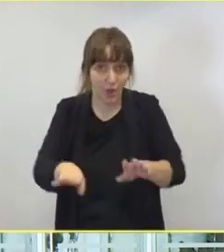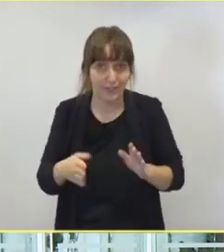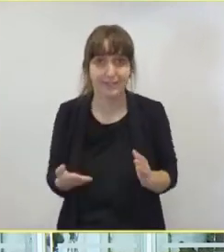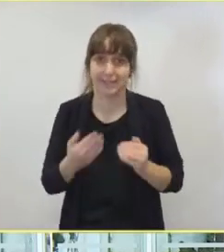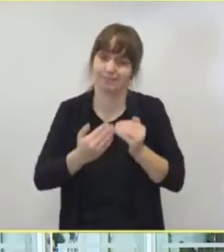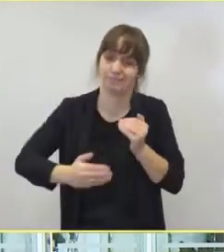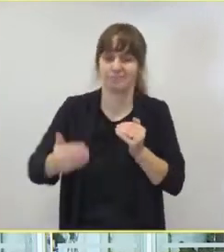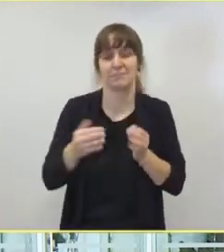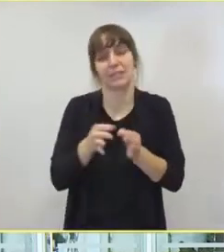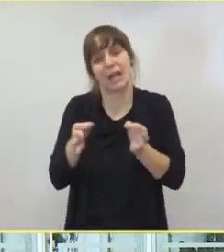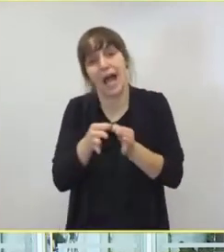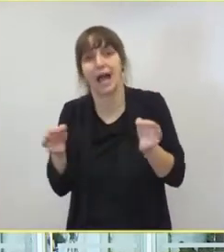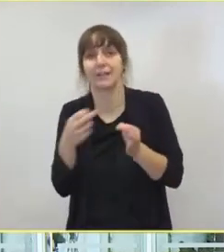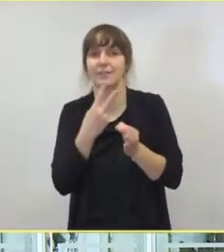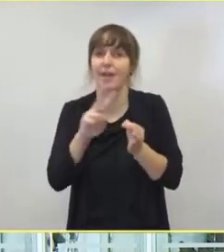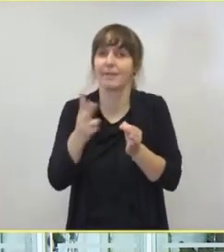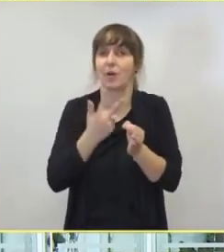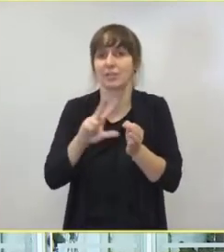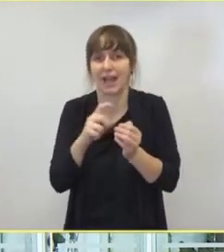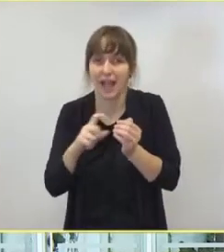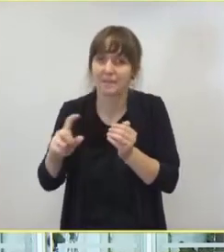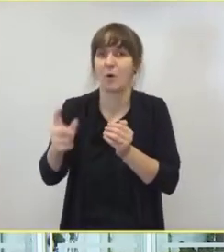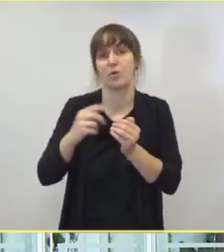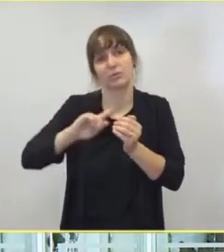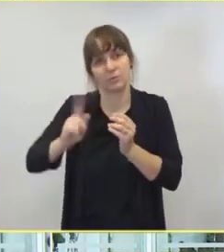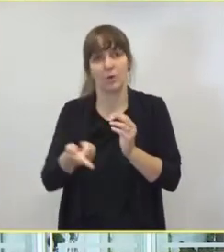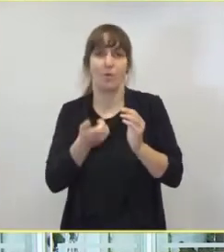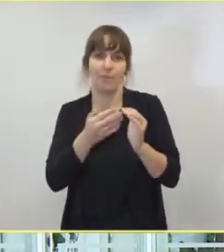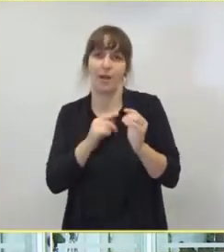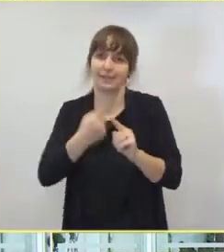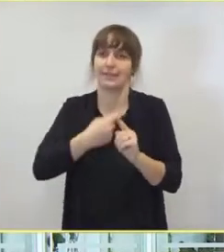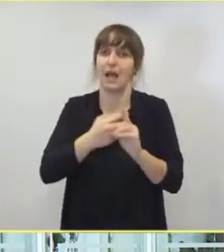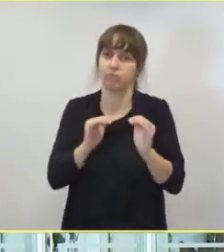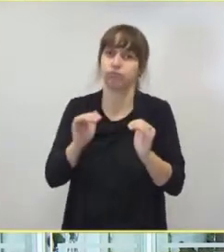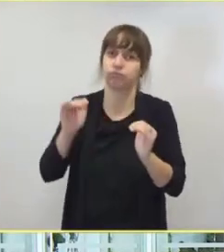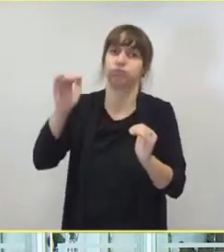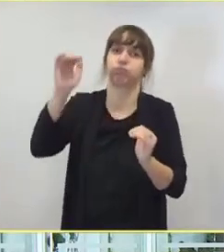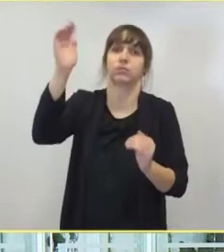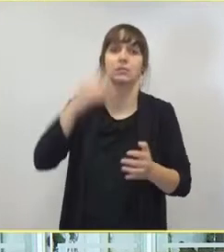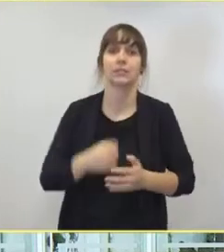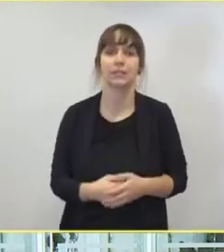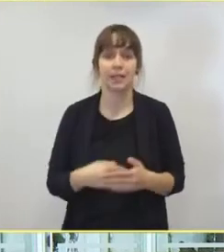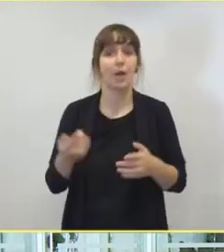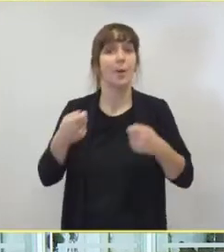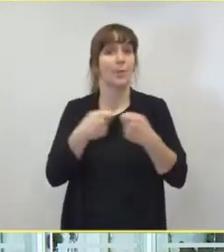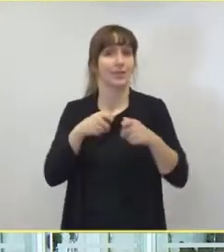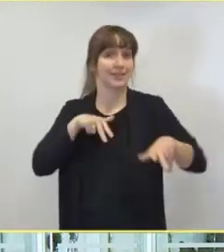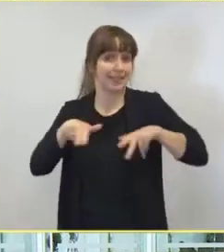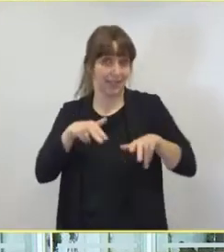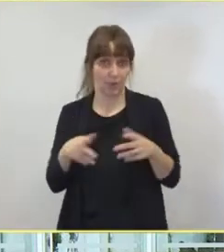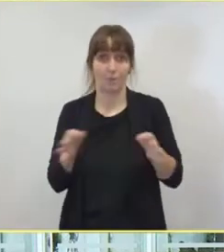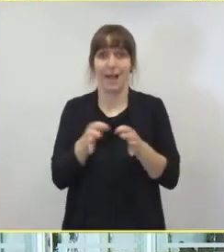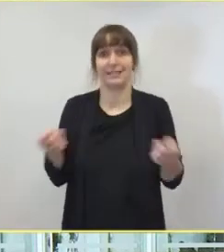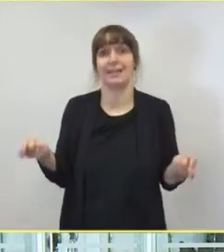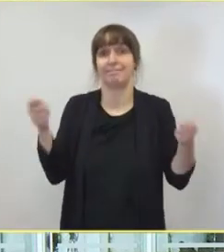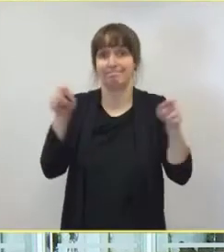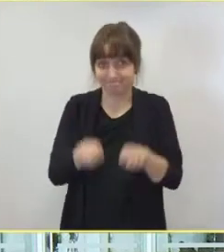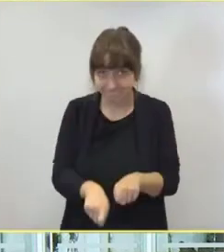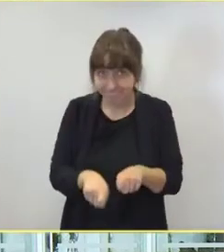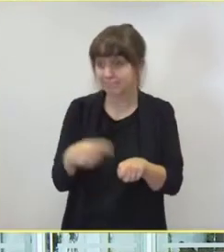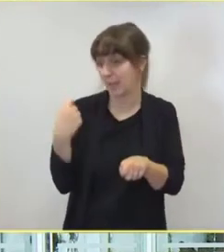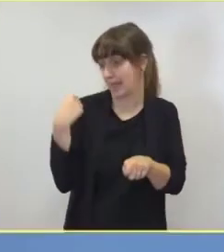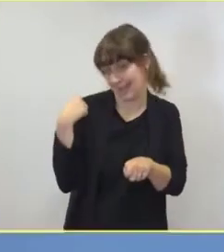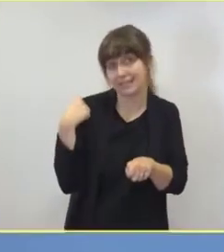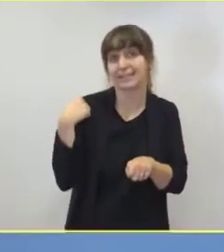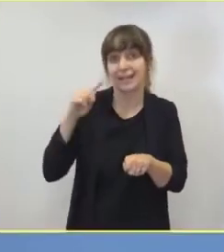Tagen und zwei, drei Wochen nochmal deutlich ansteigt. Die beschlossenen Maßnahmen der Bundesregierung wirken sich ja erst in mehreren Wochen